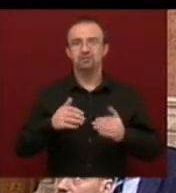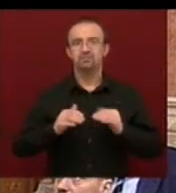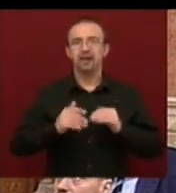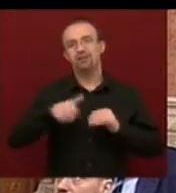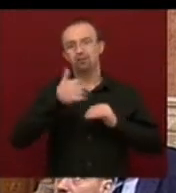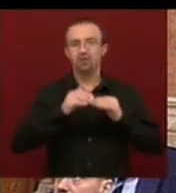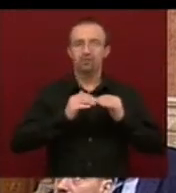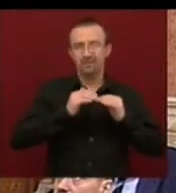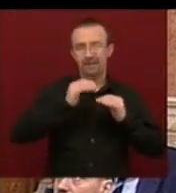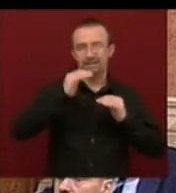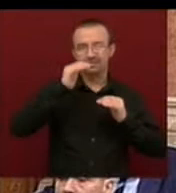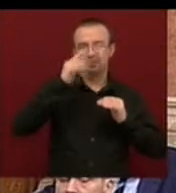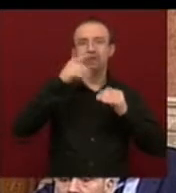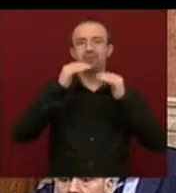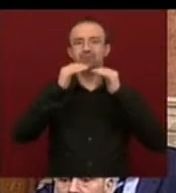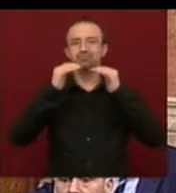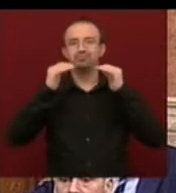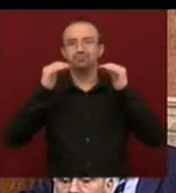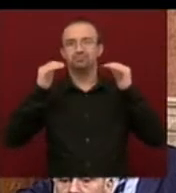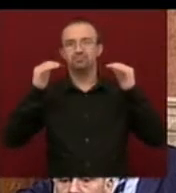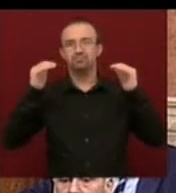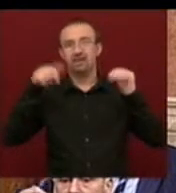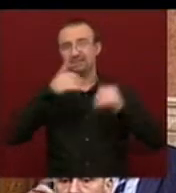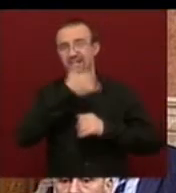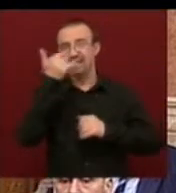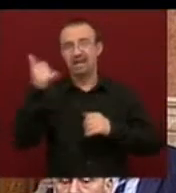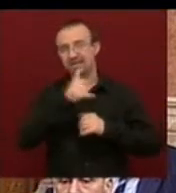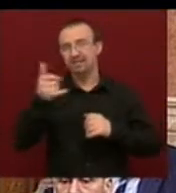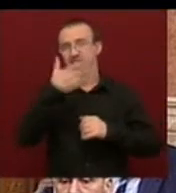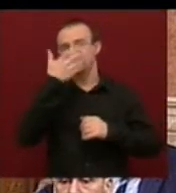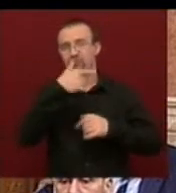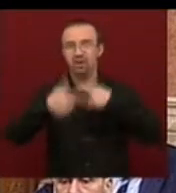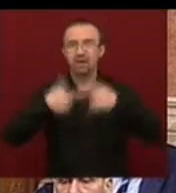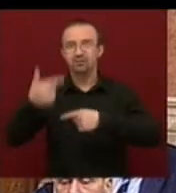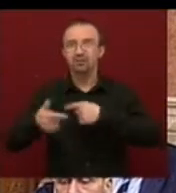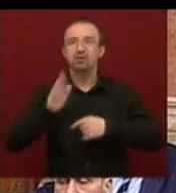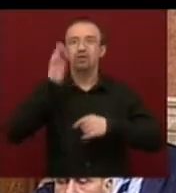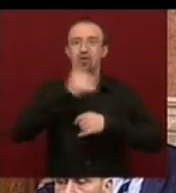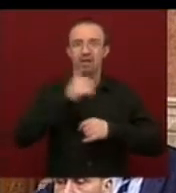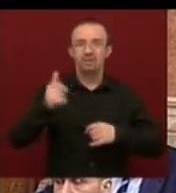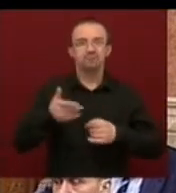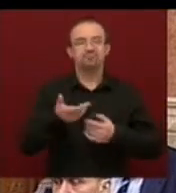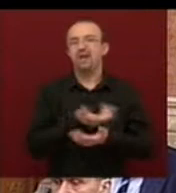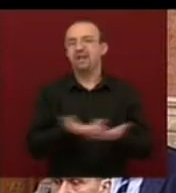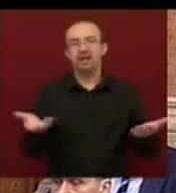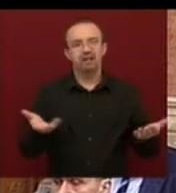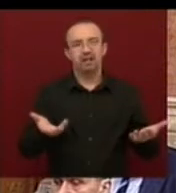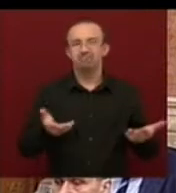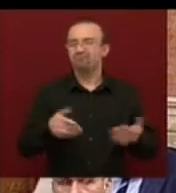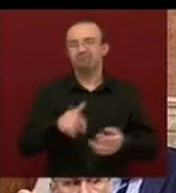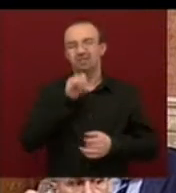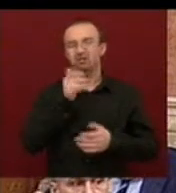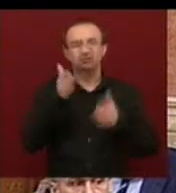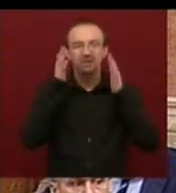stagnálásba sikerült fordítania, ez évnyarán, ez évfolyamán, és jövőre egyáltalán nem biztat